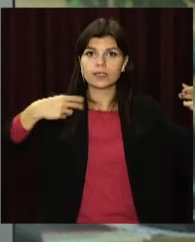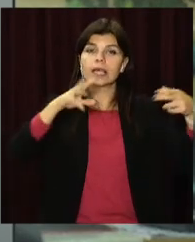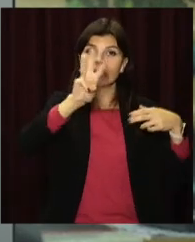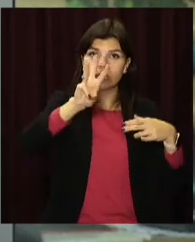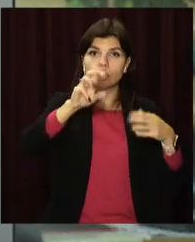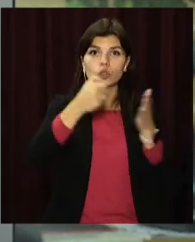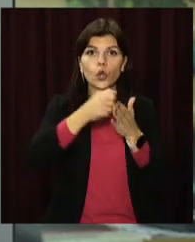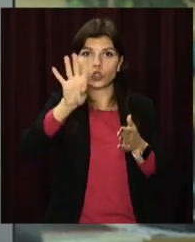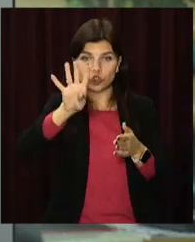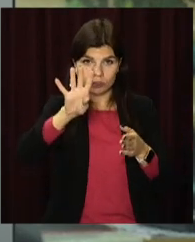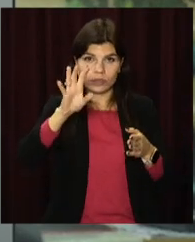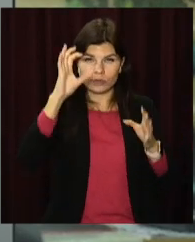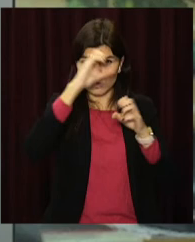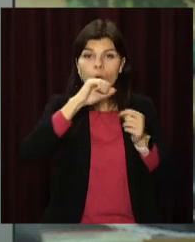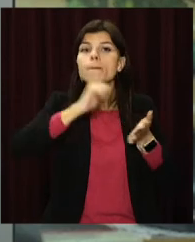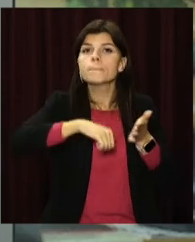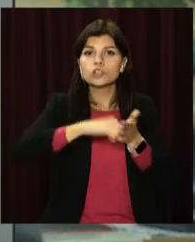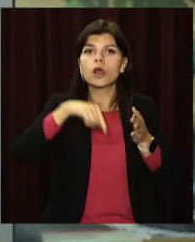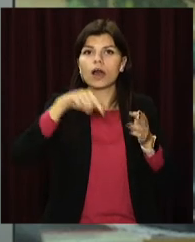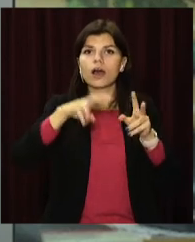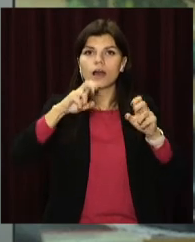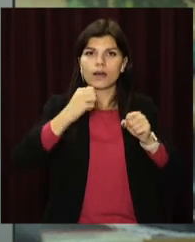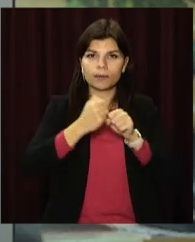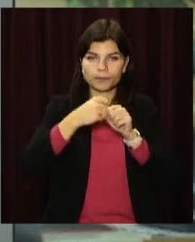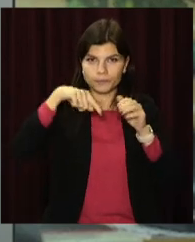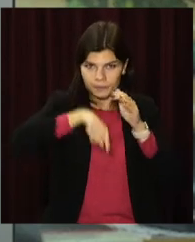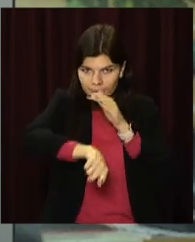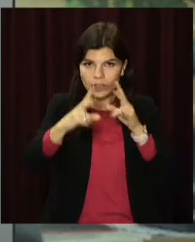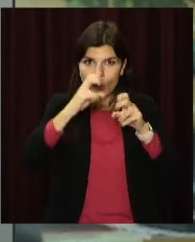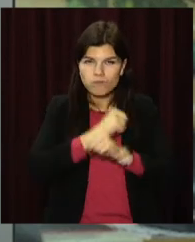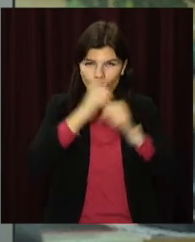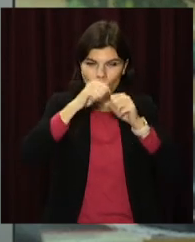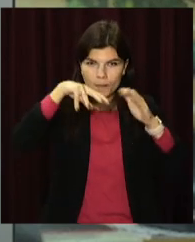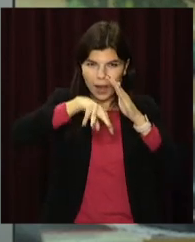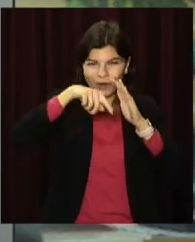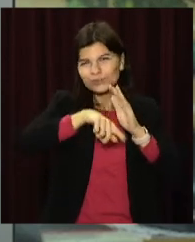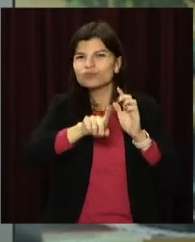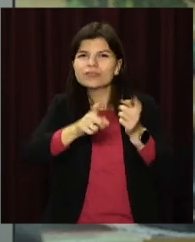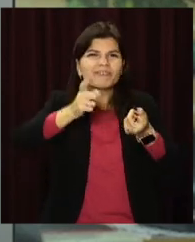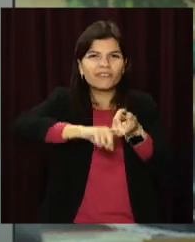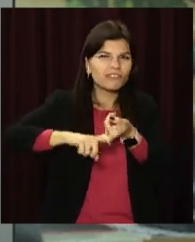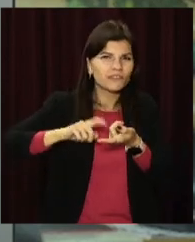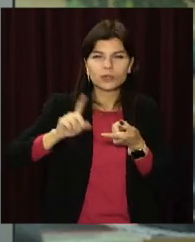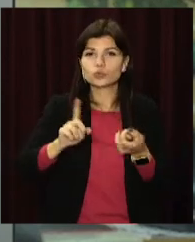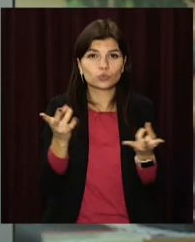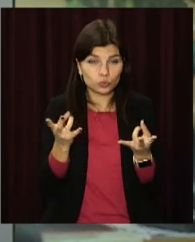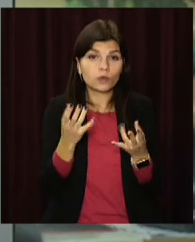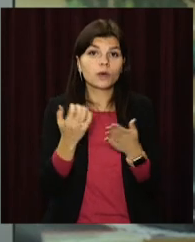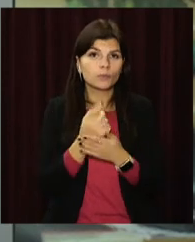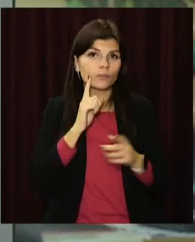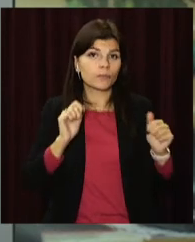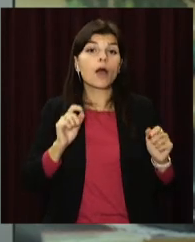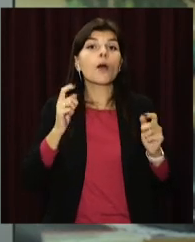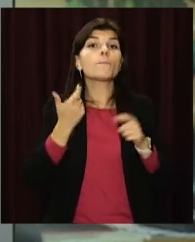до 4 години. Причина – вибухові роботи у промисловій зоні. Більше новин читайте на нашому сайті opentv